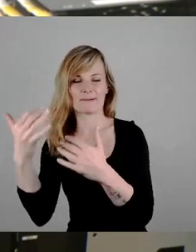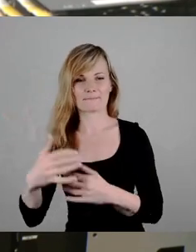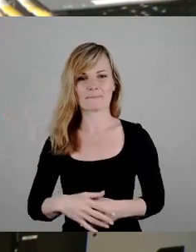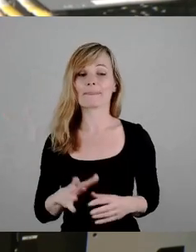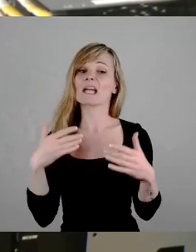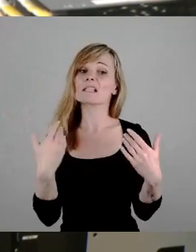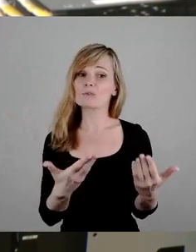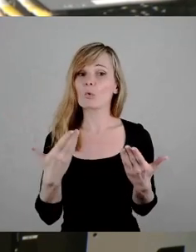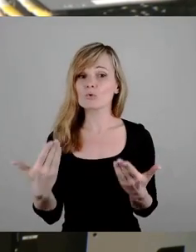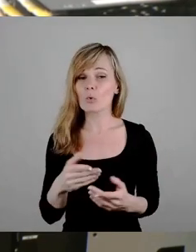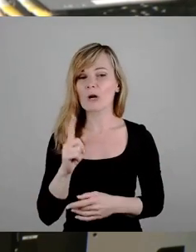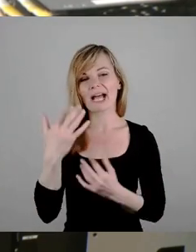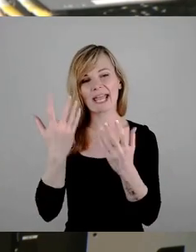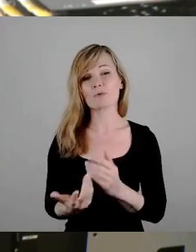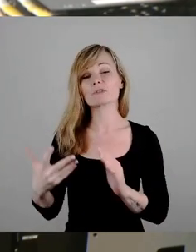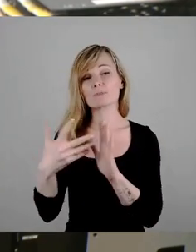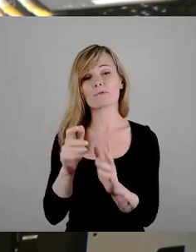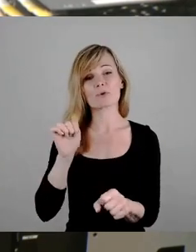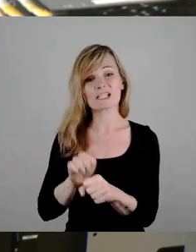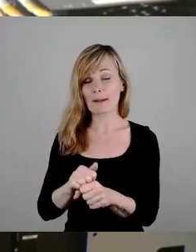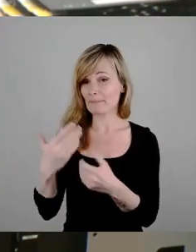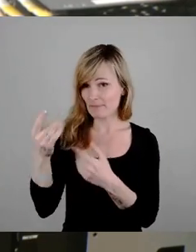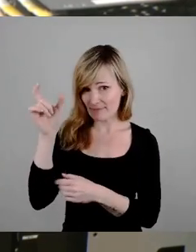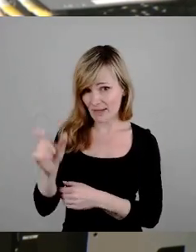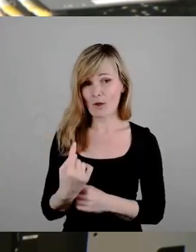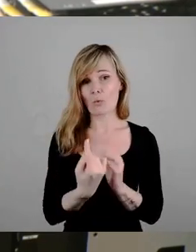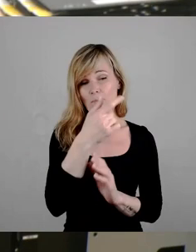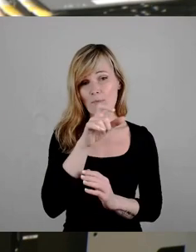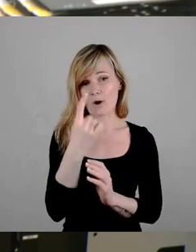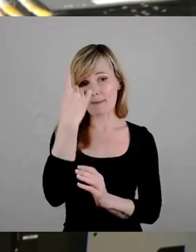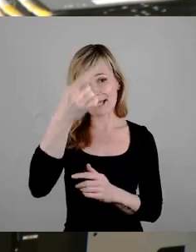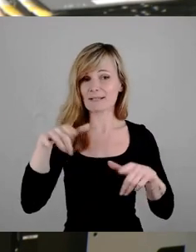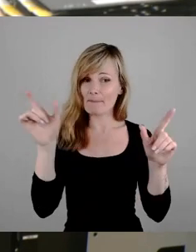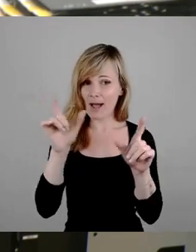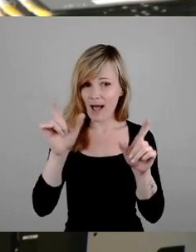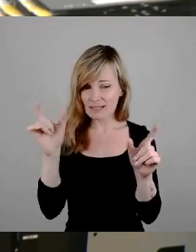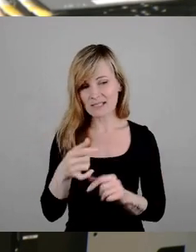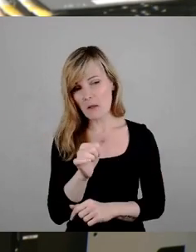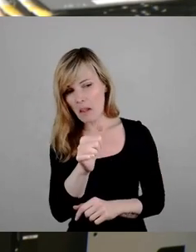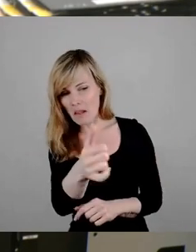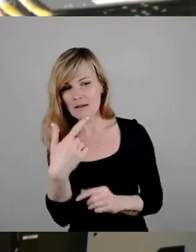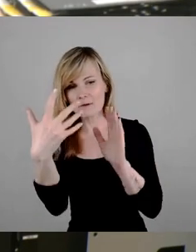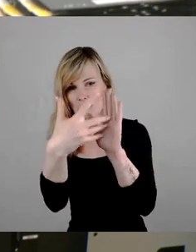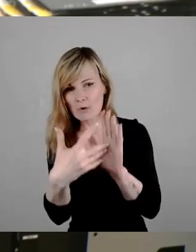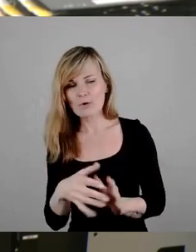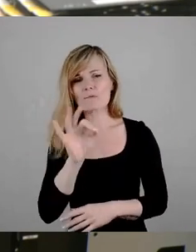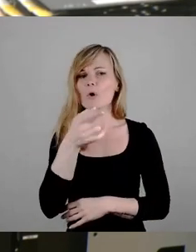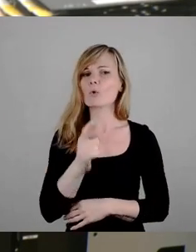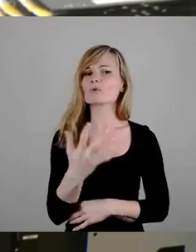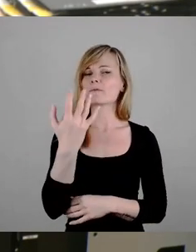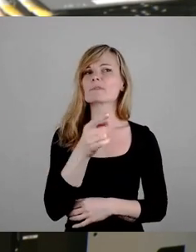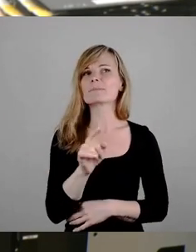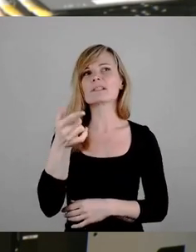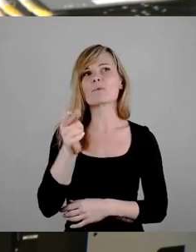Das Rechnungsprüfungsamt möge des Oberbürgermeisters Partyallüren überprüfen. Für 150.000 bis 200